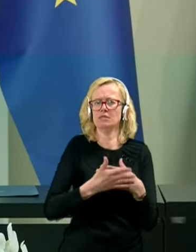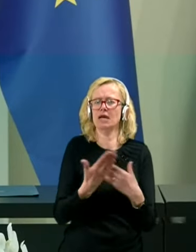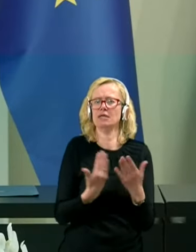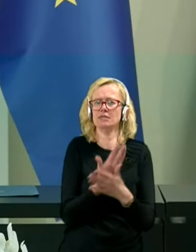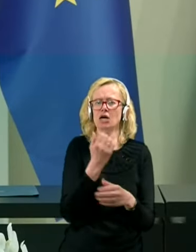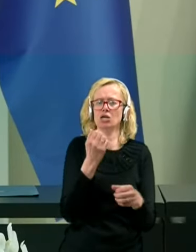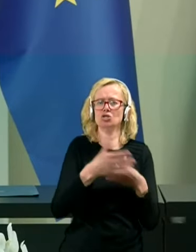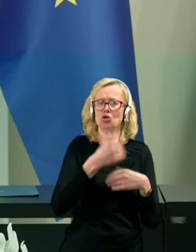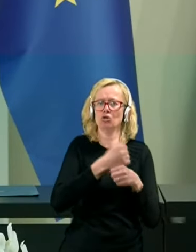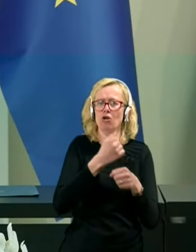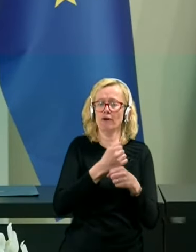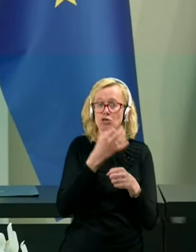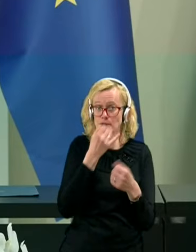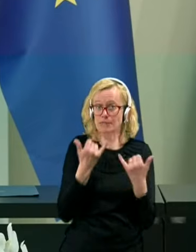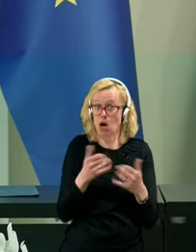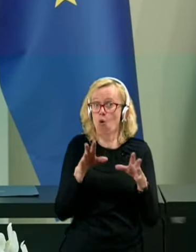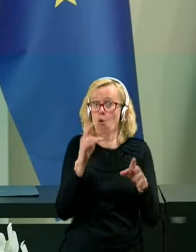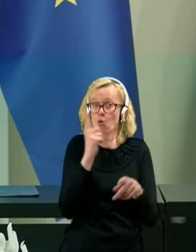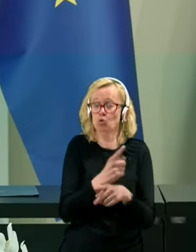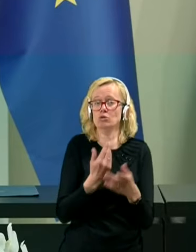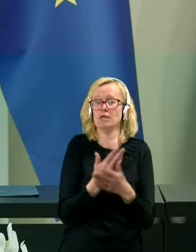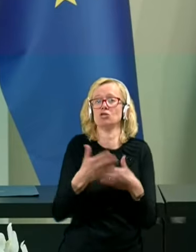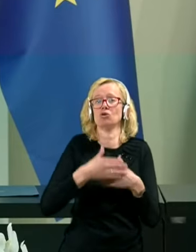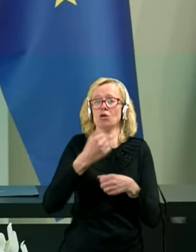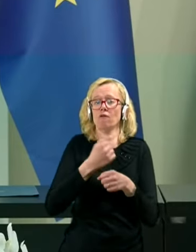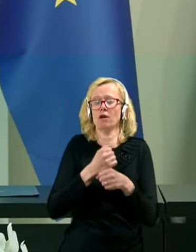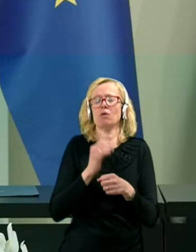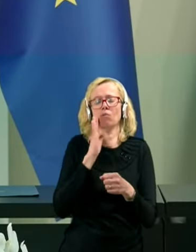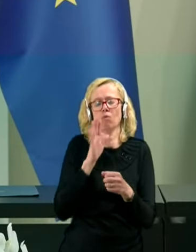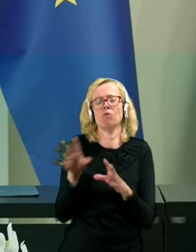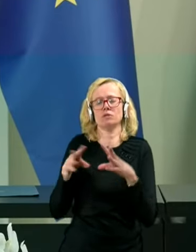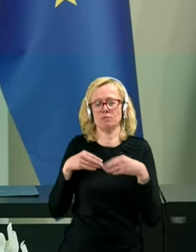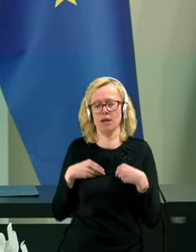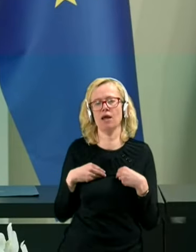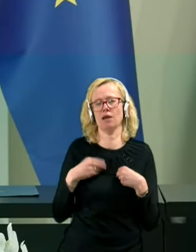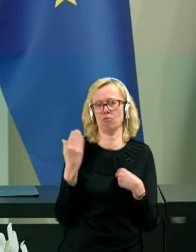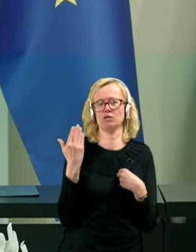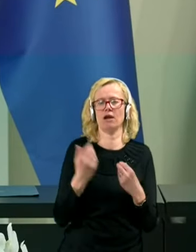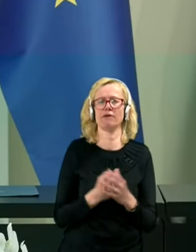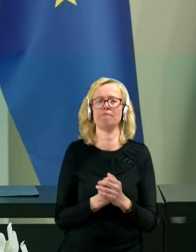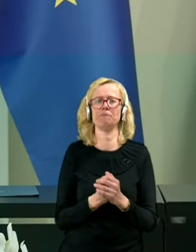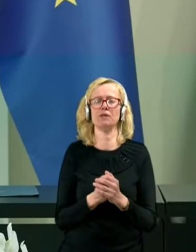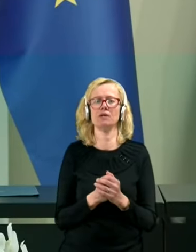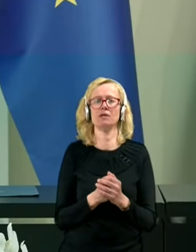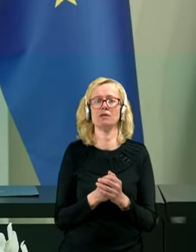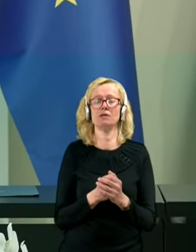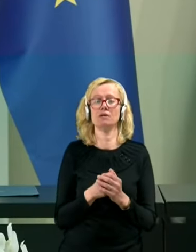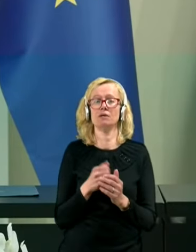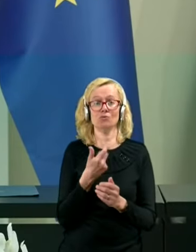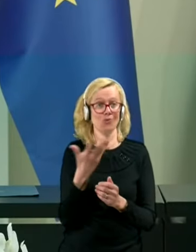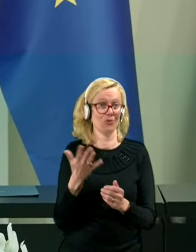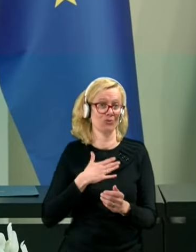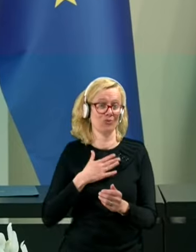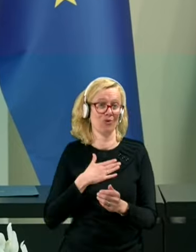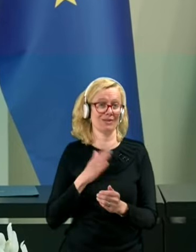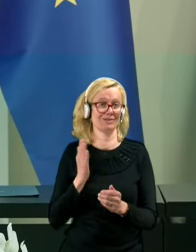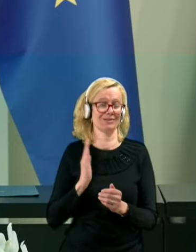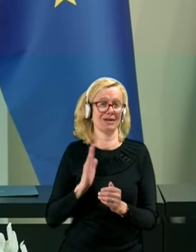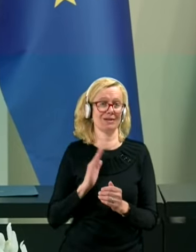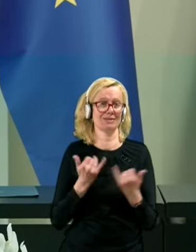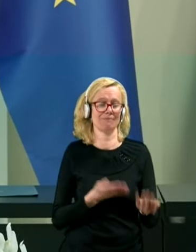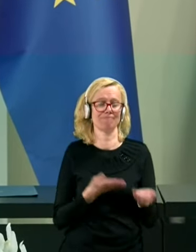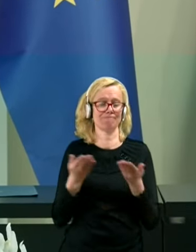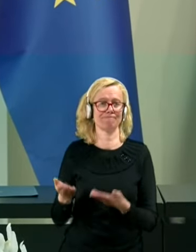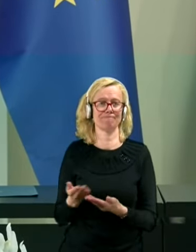sodelovanje, bomo to samo pozdravljali. Ja, toliko z mojej strani, da jih predajem besedo